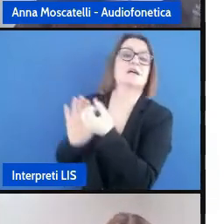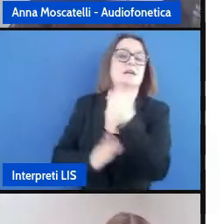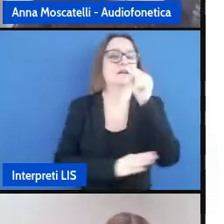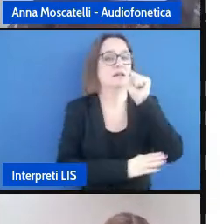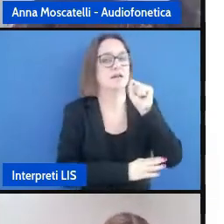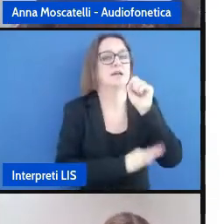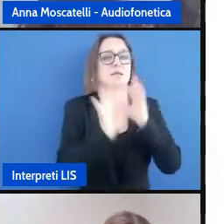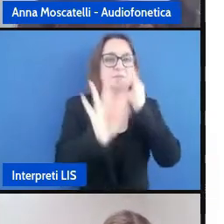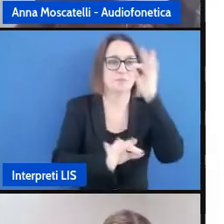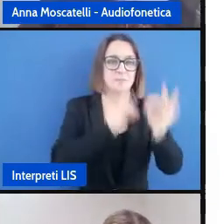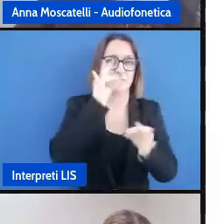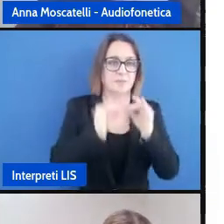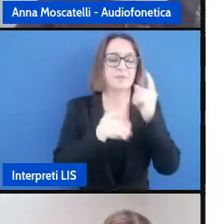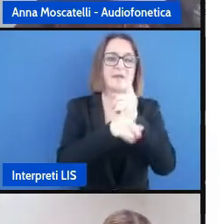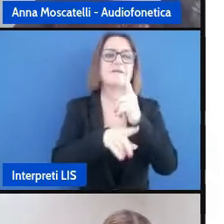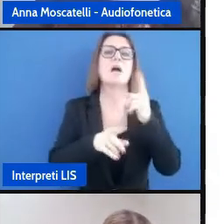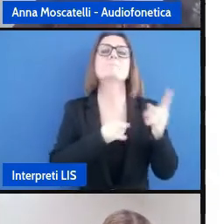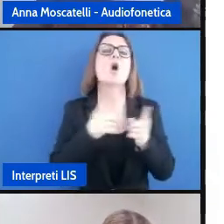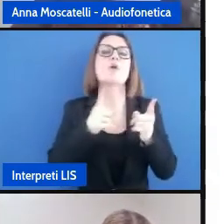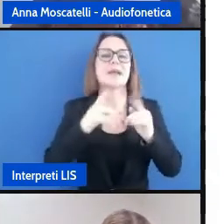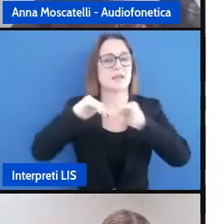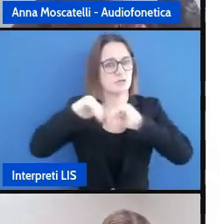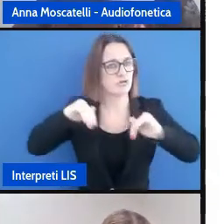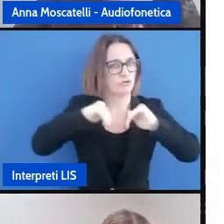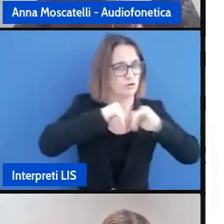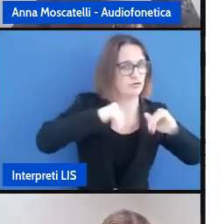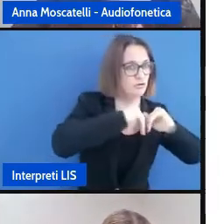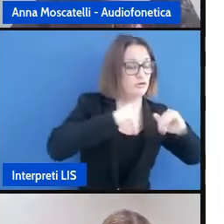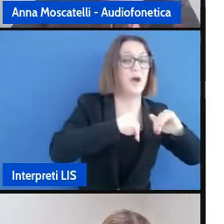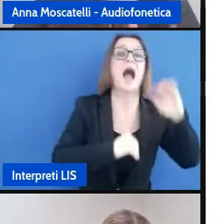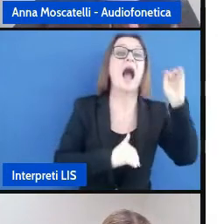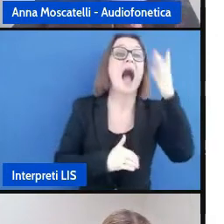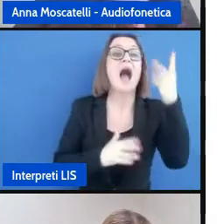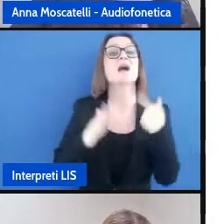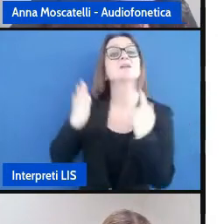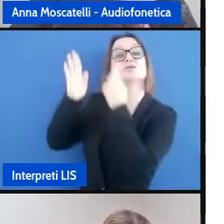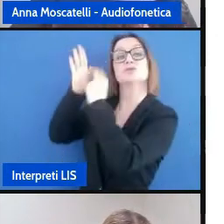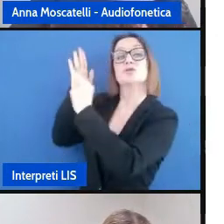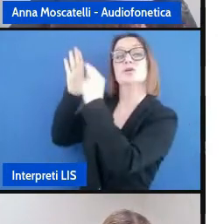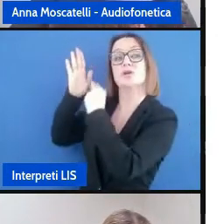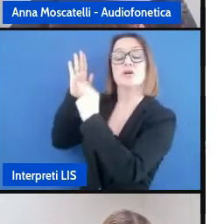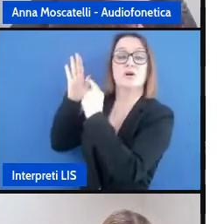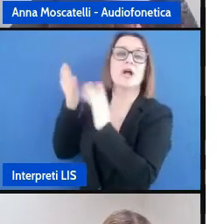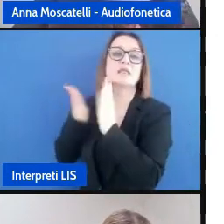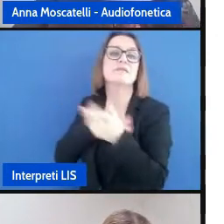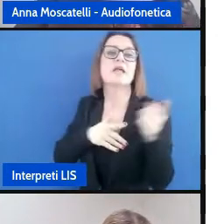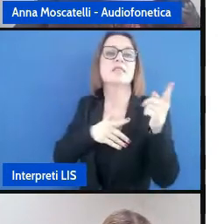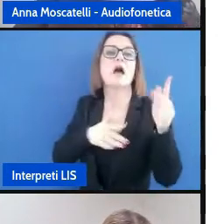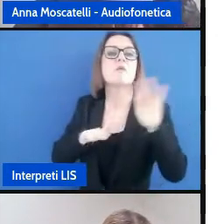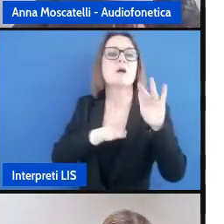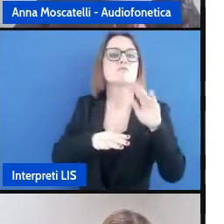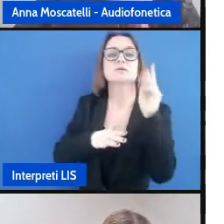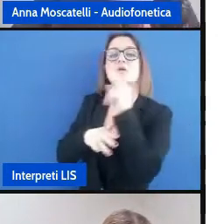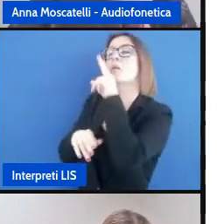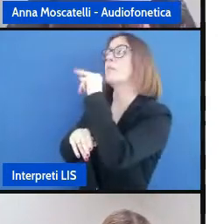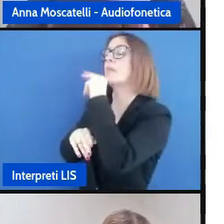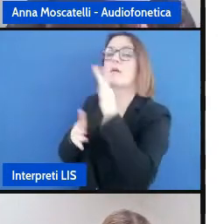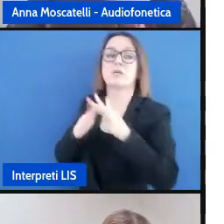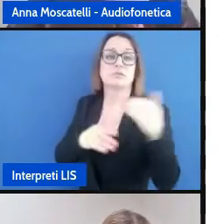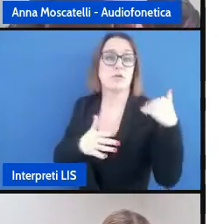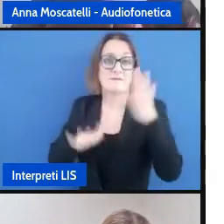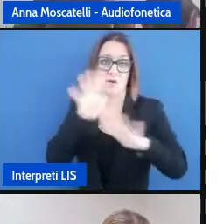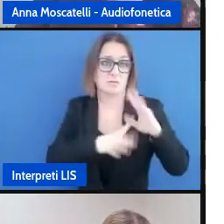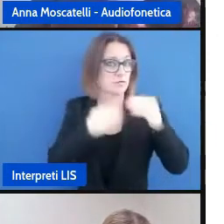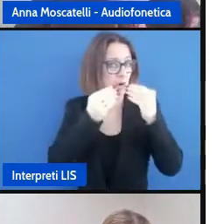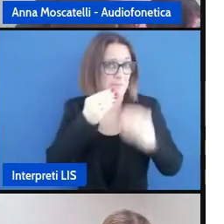stabilizzata perché altrimenti porta ad una frammentazione dell'informazione e quindi